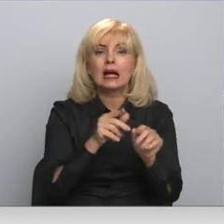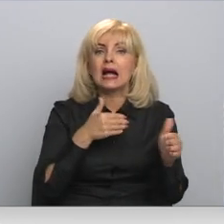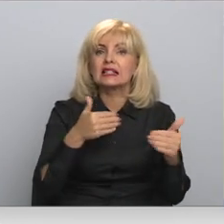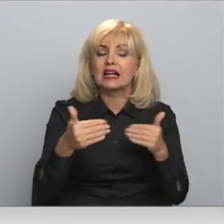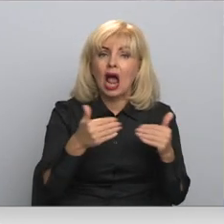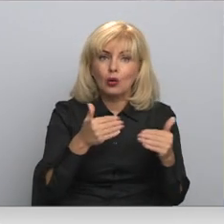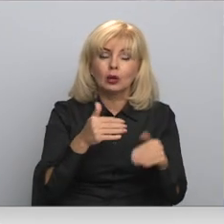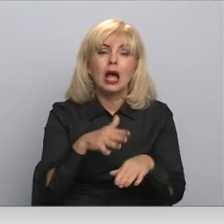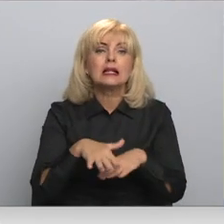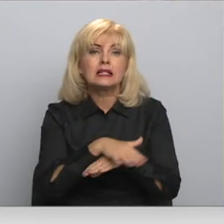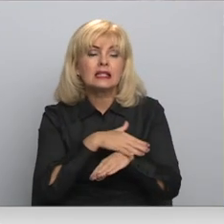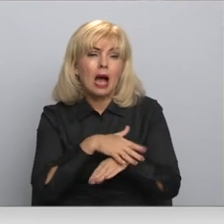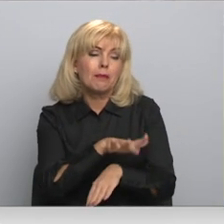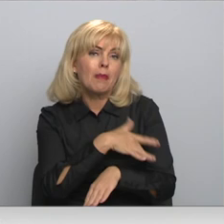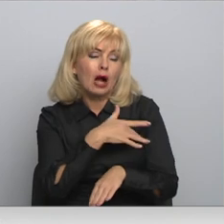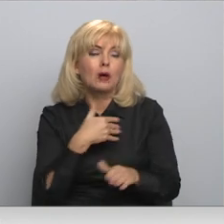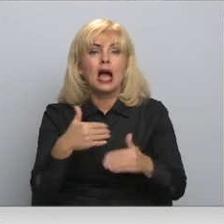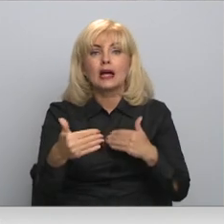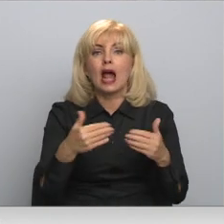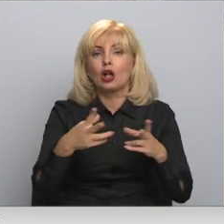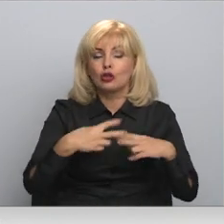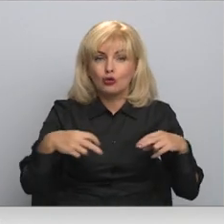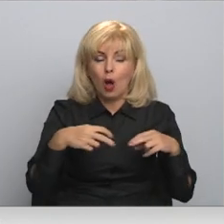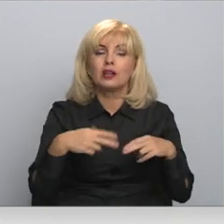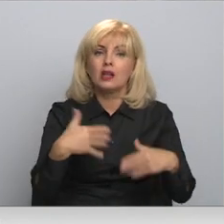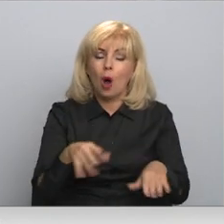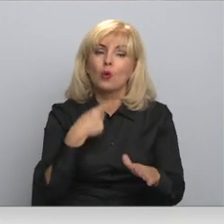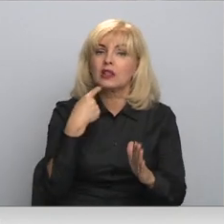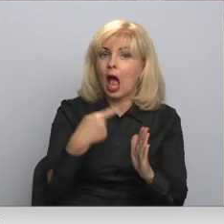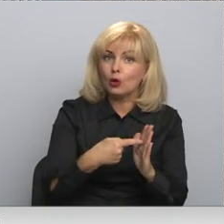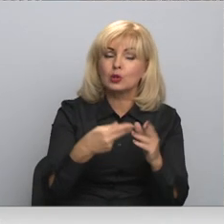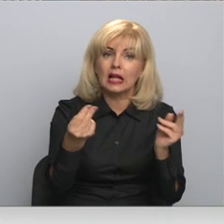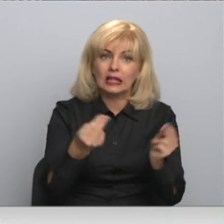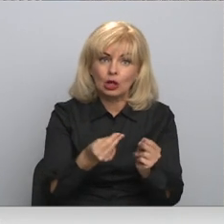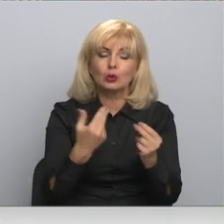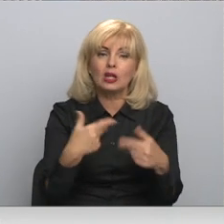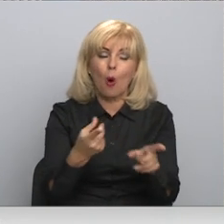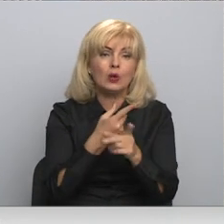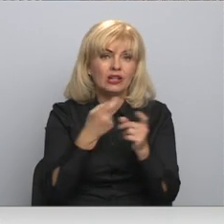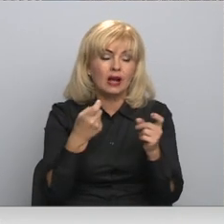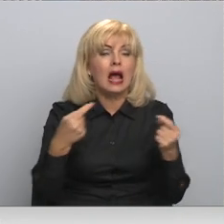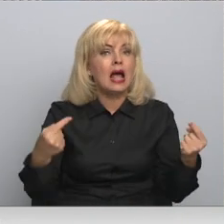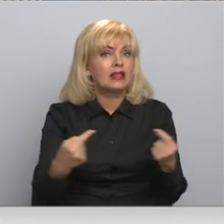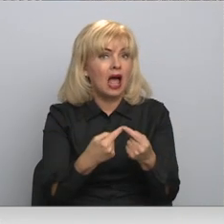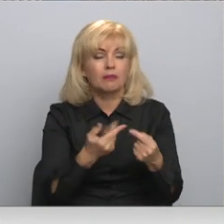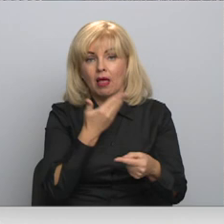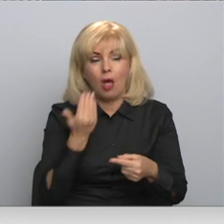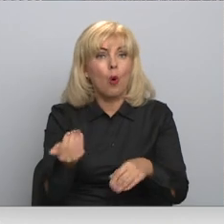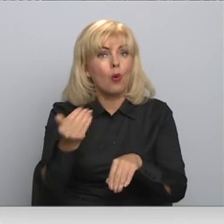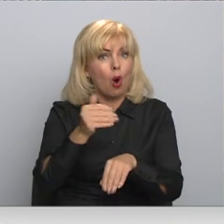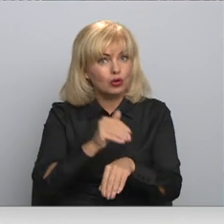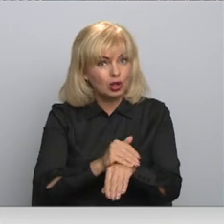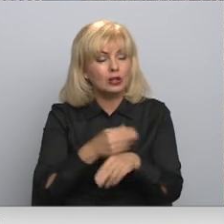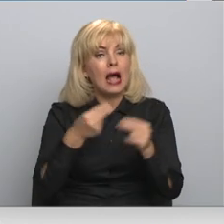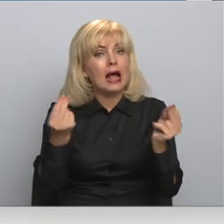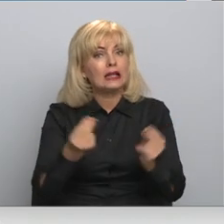Sabiedrisko pakalpojumu regulēšanas komisija jau norādījusi, ka par līgumu ir informēta un neatbilstības nesot konstatētas. Ar